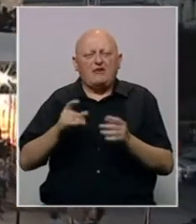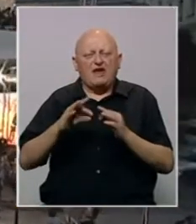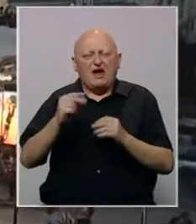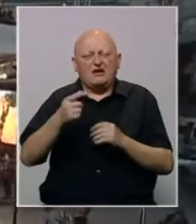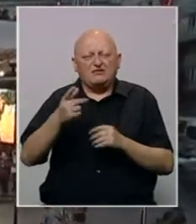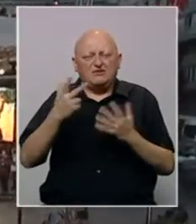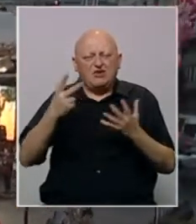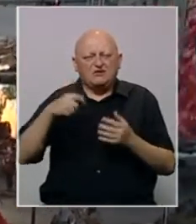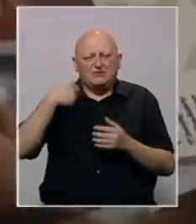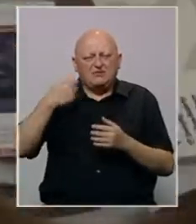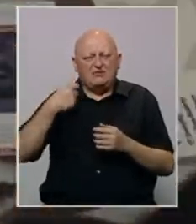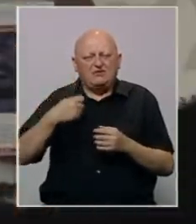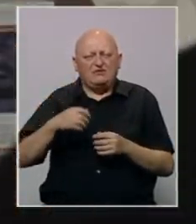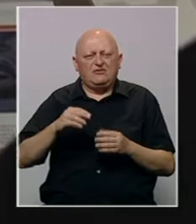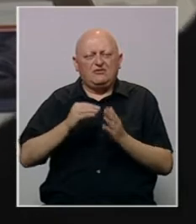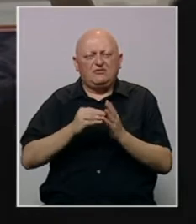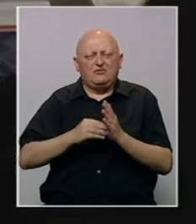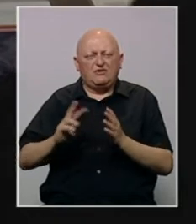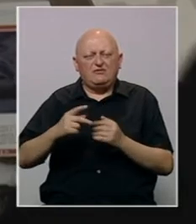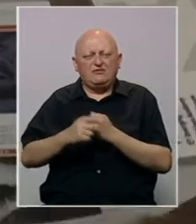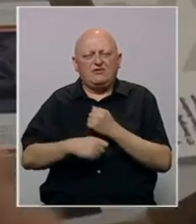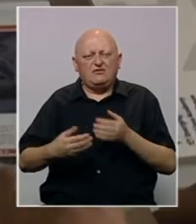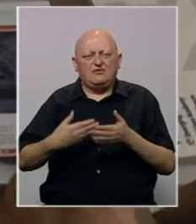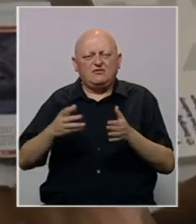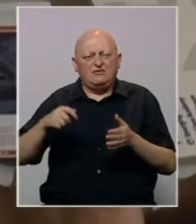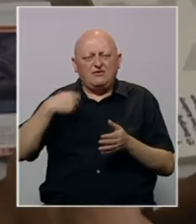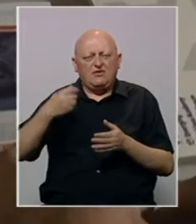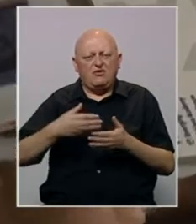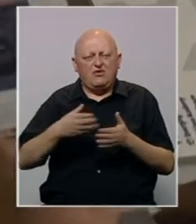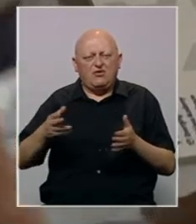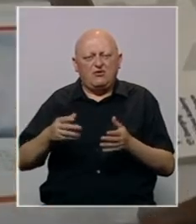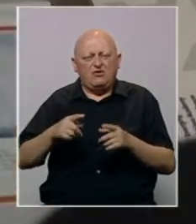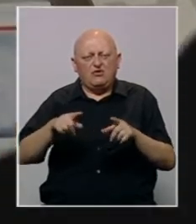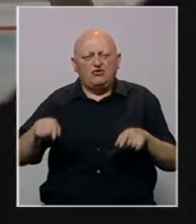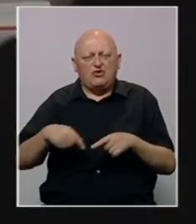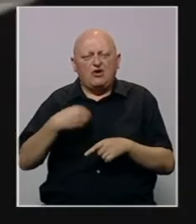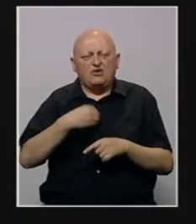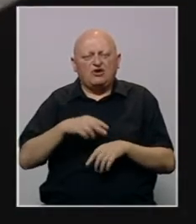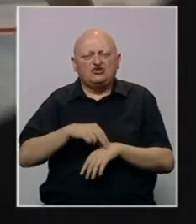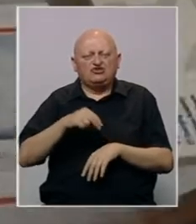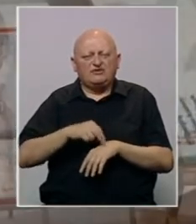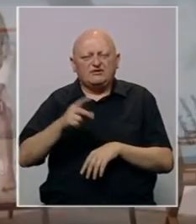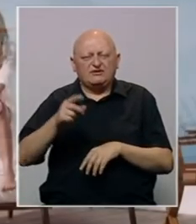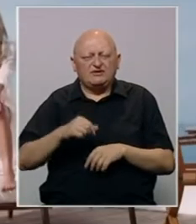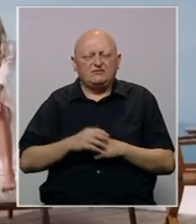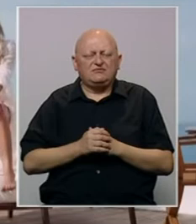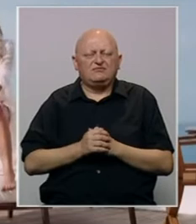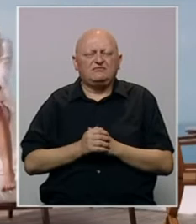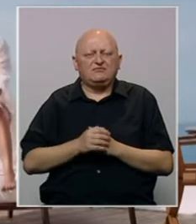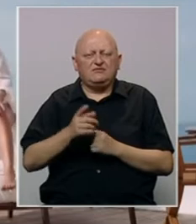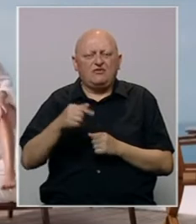je 8 filmova. Program 12. augusta otvara film otvorenja Trouga u tuge švedskog reditelja Rubena Ostlunda,